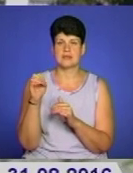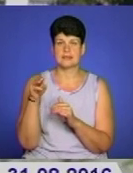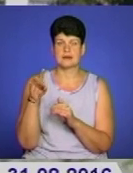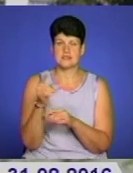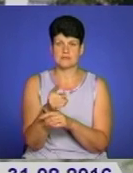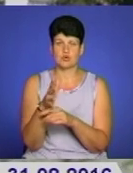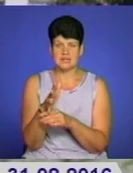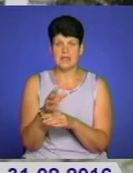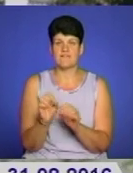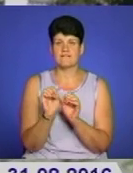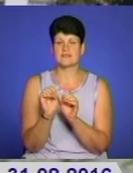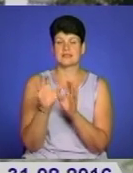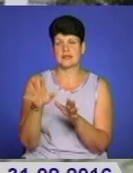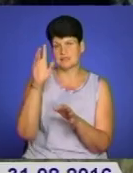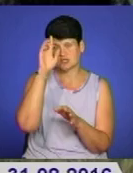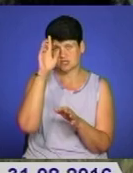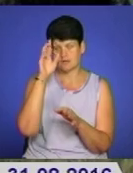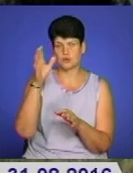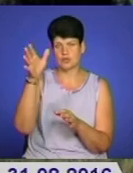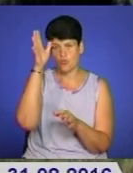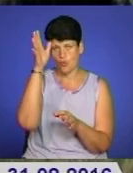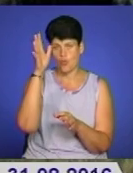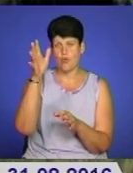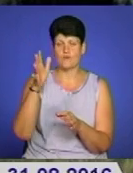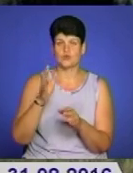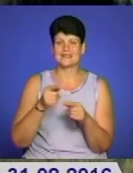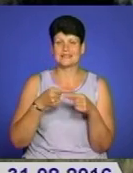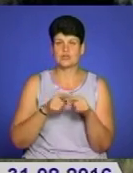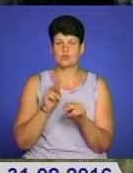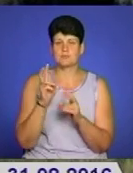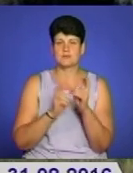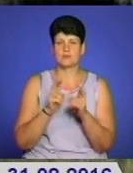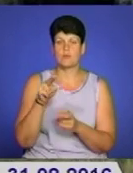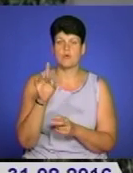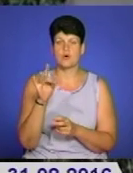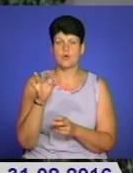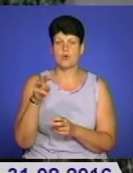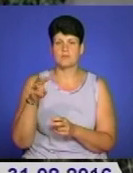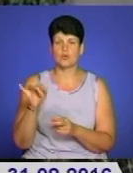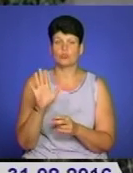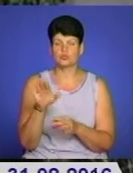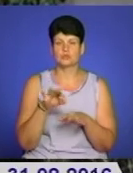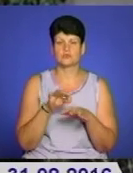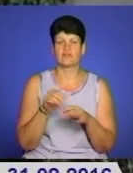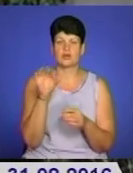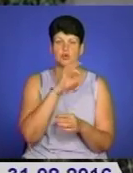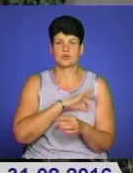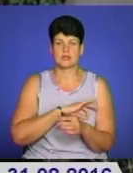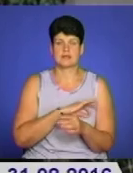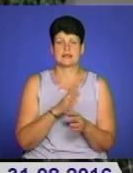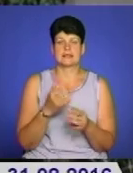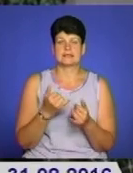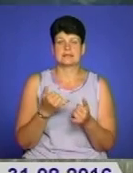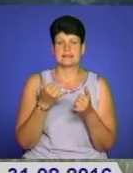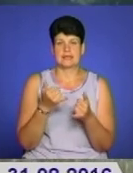передали Державному науково-технічному підприємству «Промінь». Його використовуватимуть як муляж для проведення конструкторсько